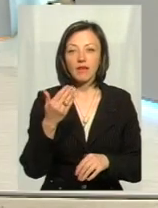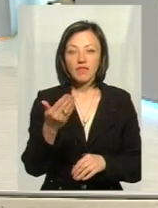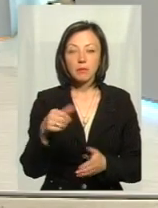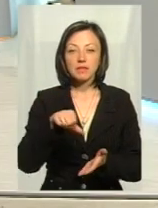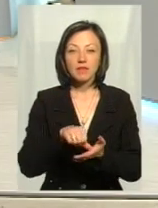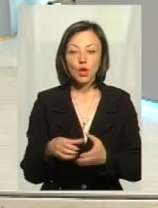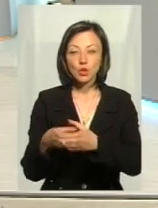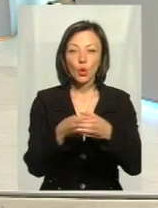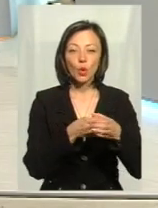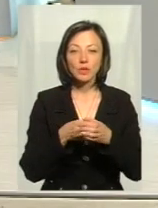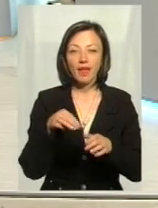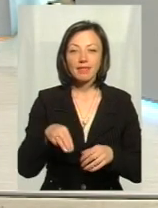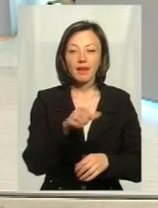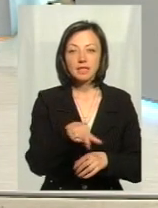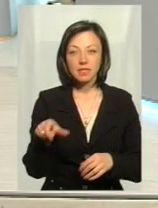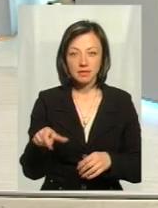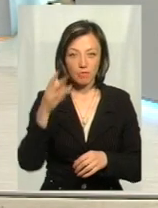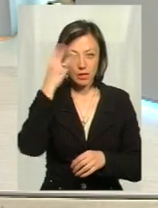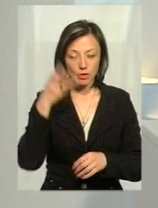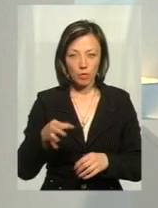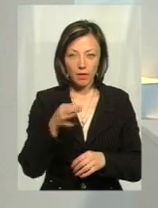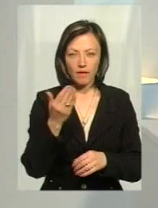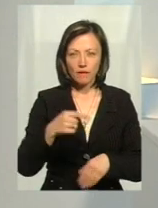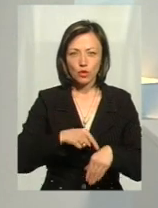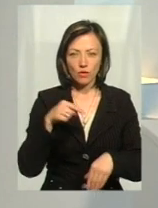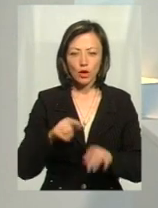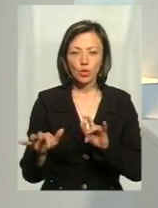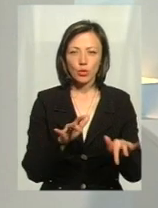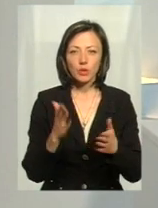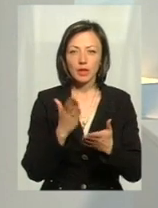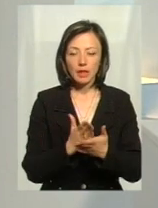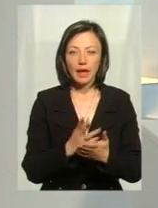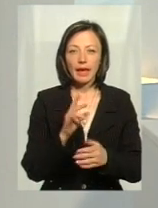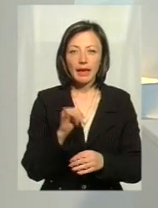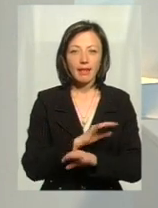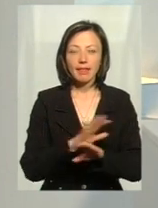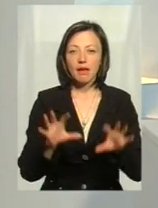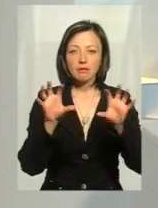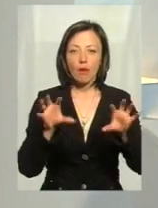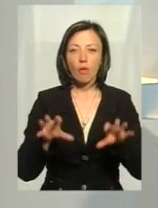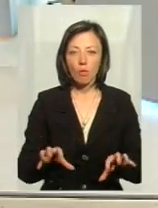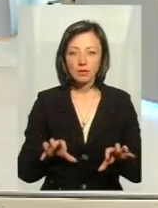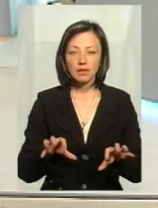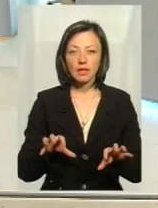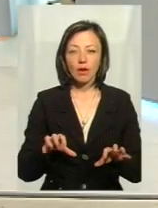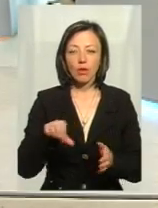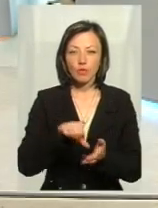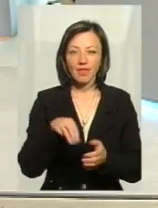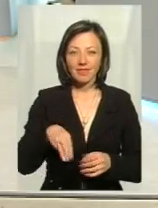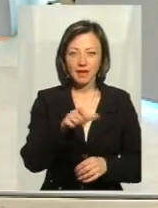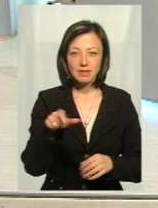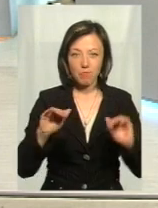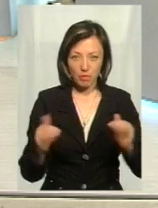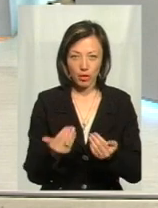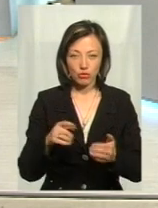України в Хмельницькій області. От ви відчуваєте, що рух пішов і нелегальних колег менше? Так,